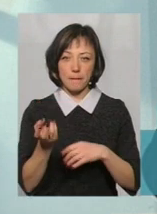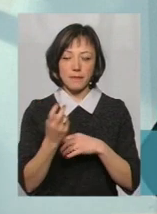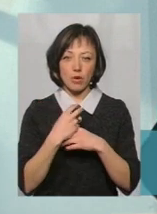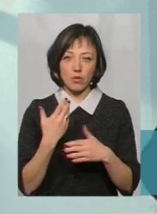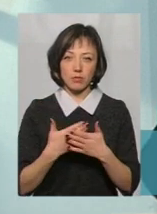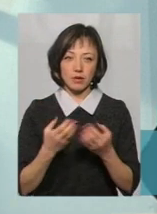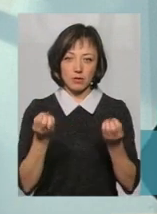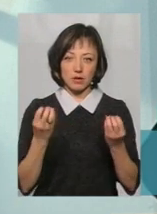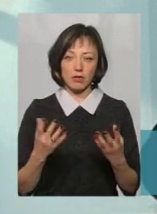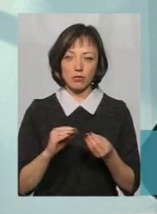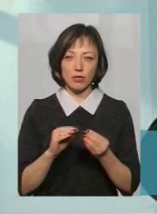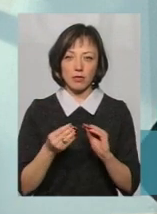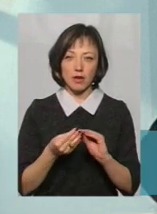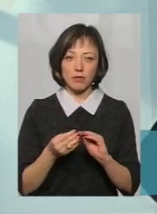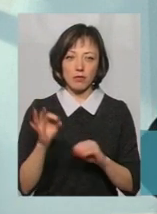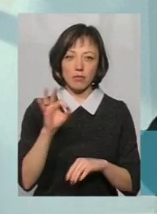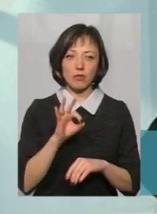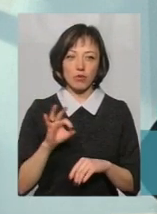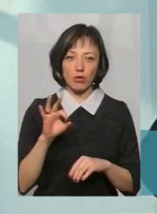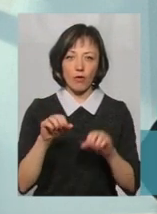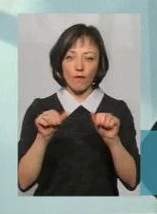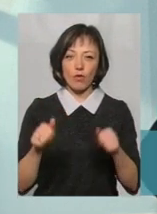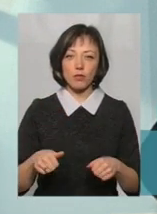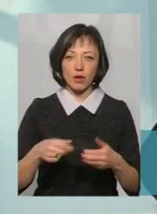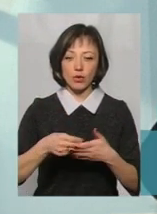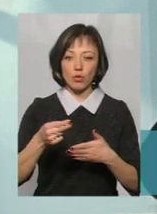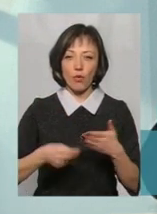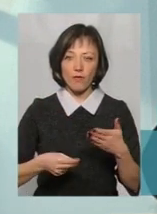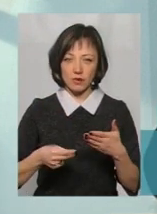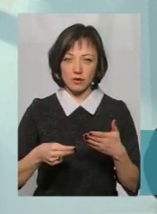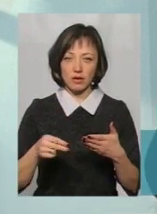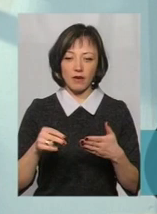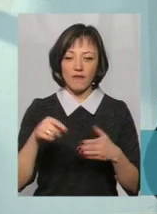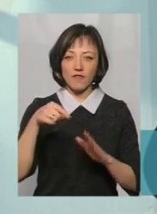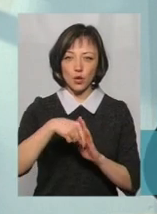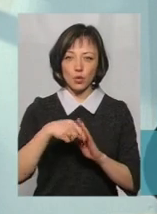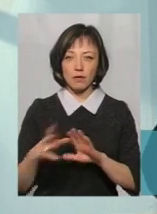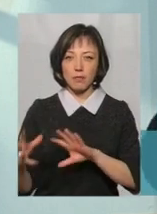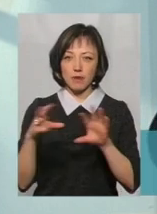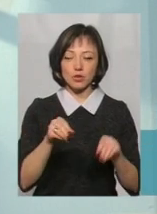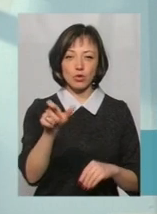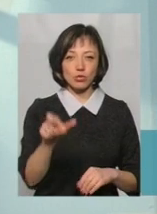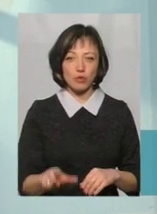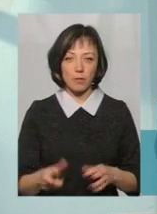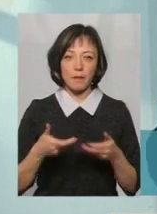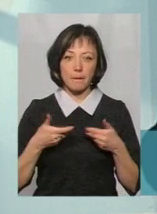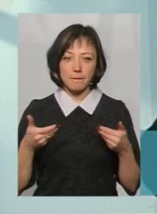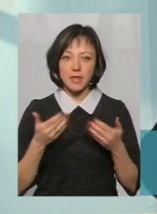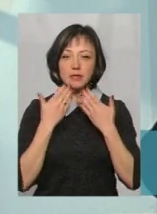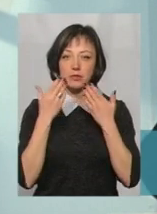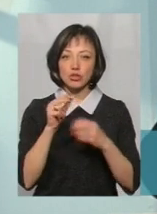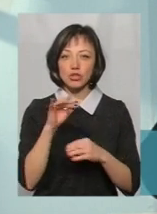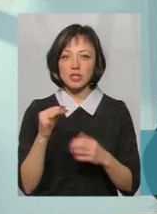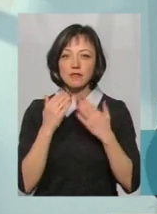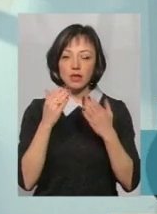елементарною проблемою стосовно оформлення довідки внутрішньопереміщеної особи, ми запитуємо, чи